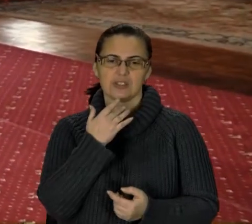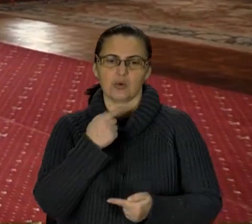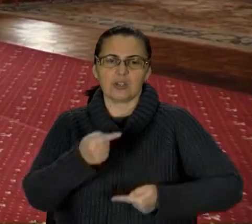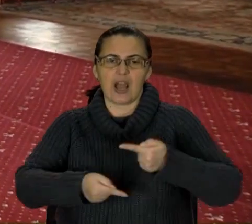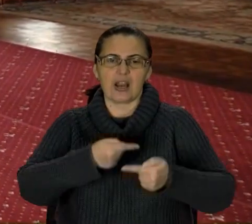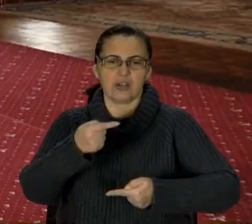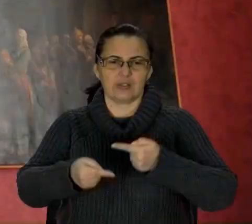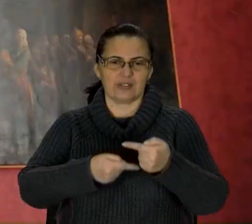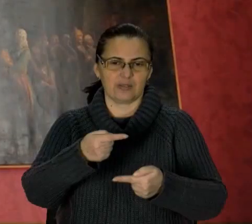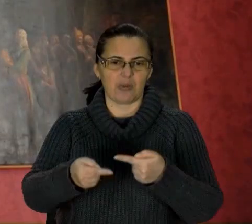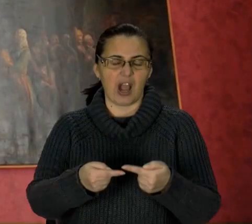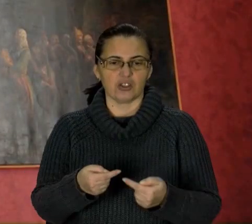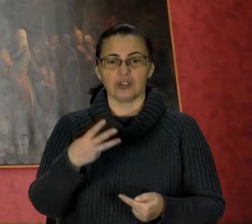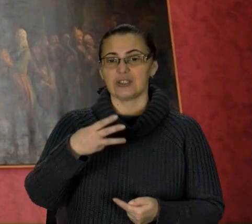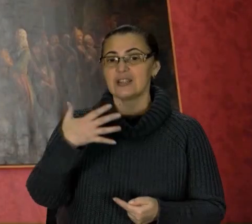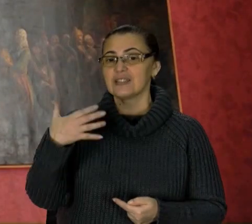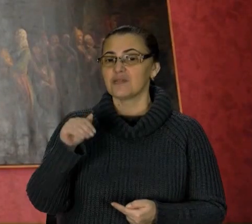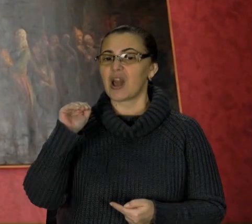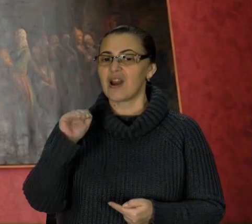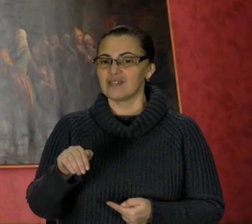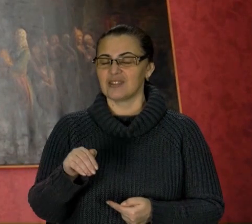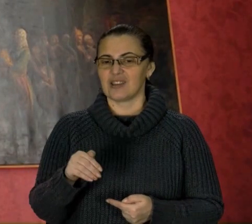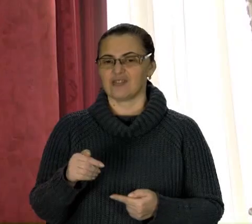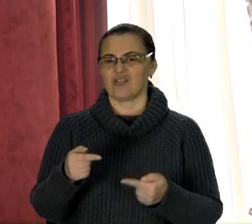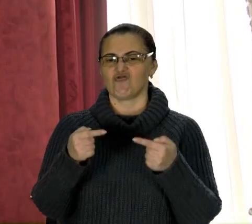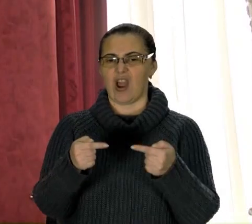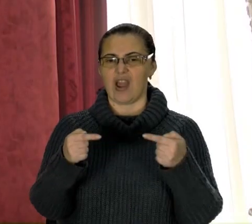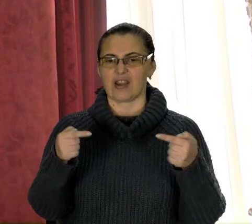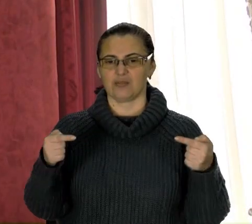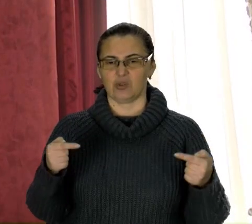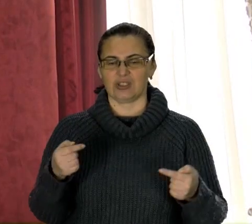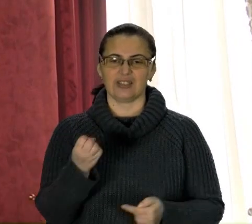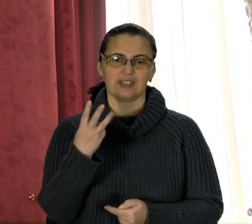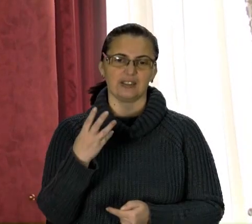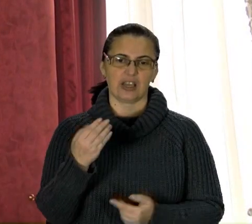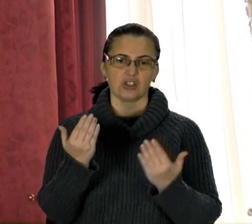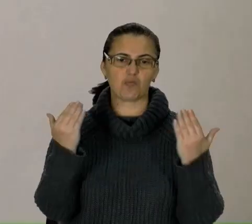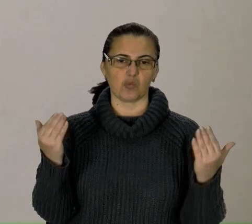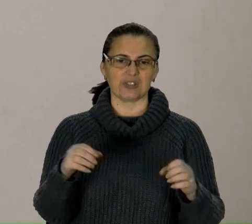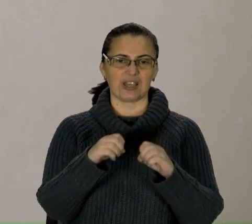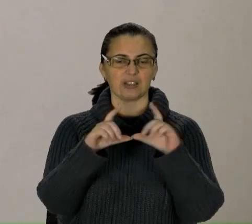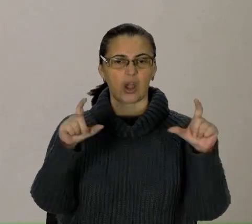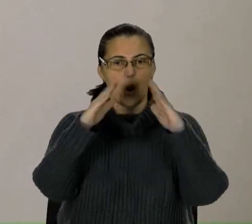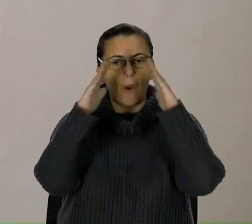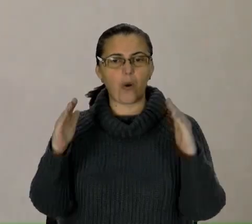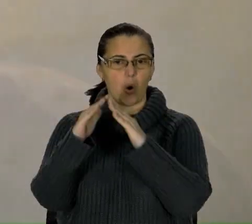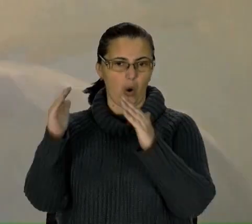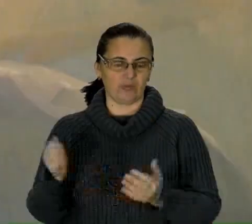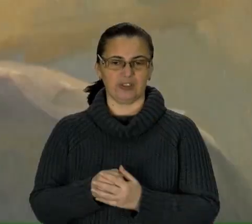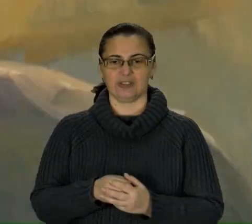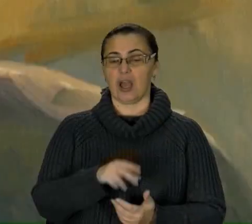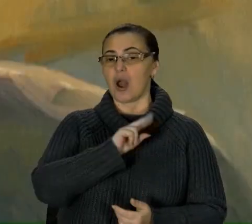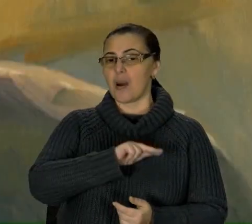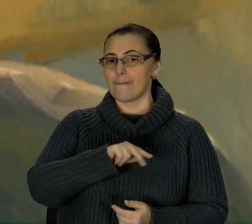35 тисяч експонатів та 16 музейних комплексів. Музейники завдячують Возницькому тим, що саме він давав